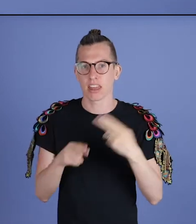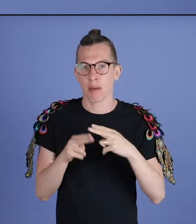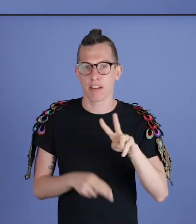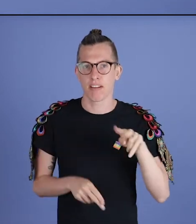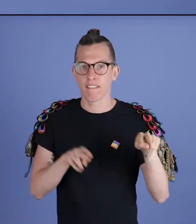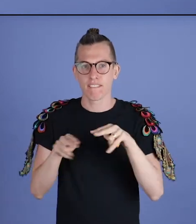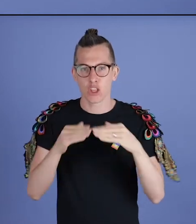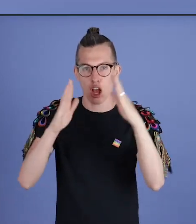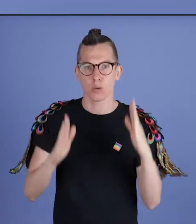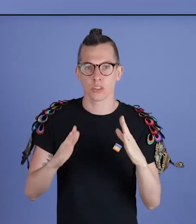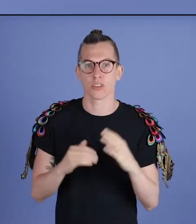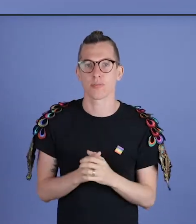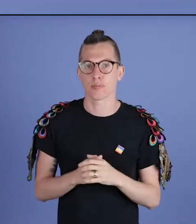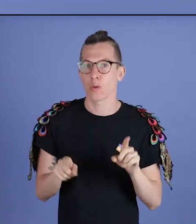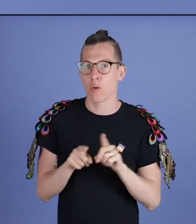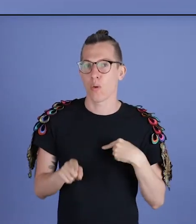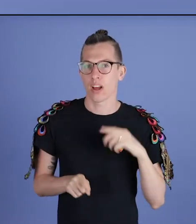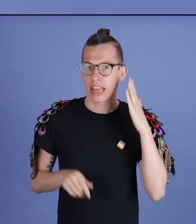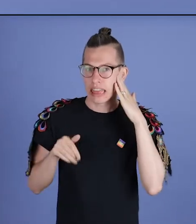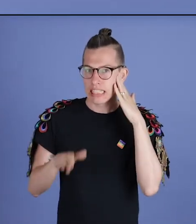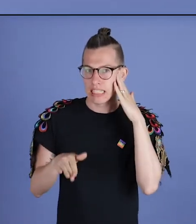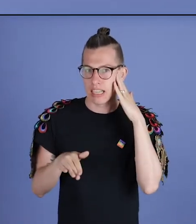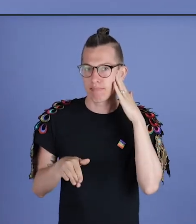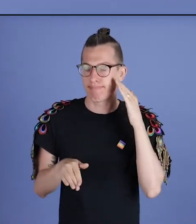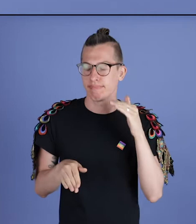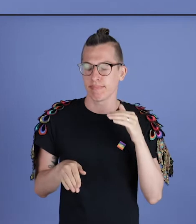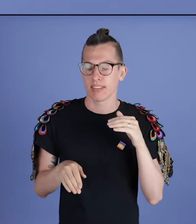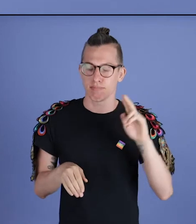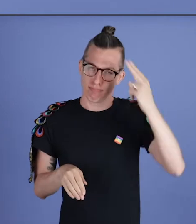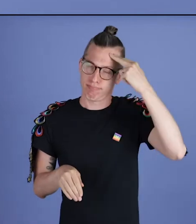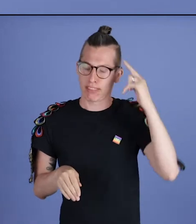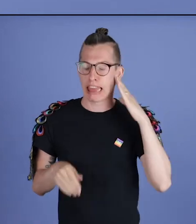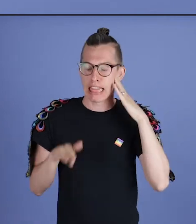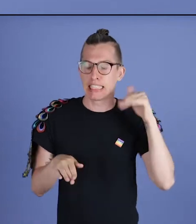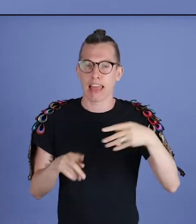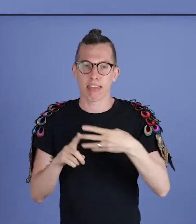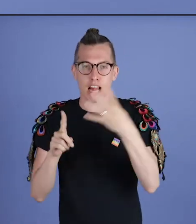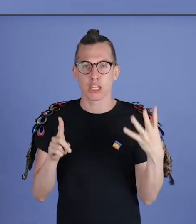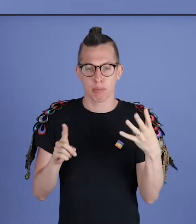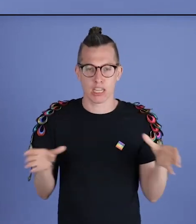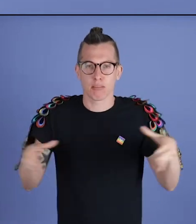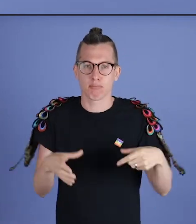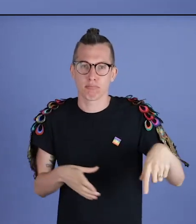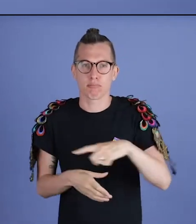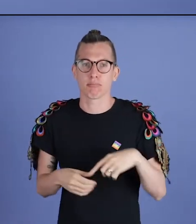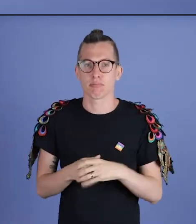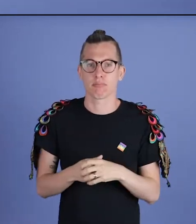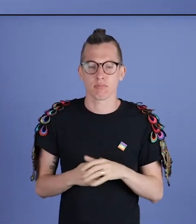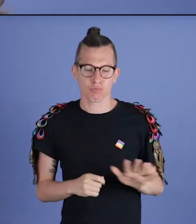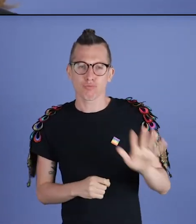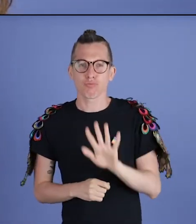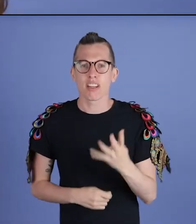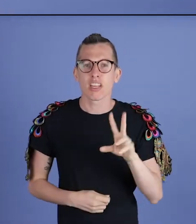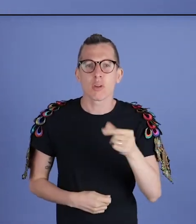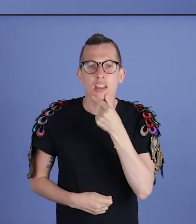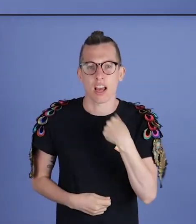dat is een mediabedrijf. Ik ben ook DJ in de Hollywood scene, zeker een gekende DJ. Ik ben rond mei